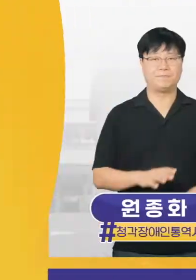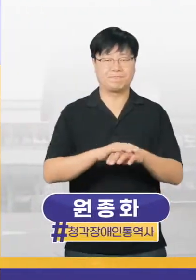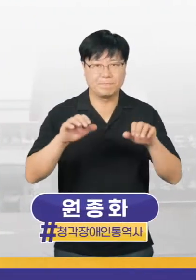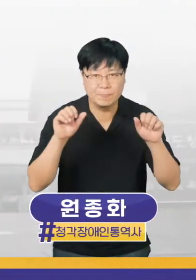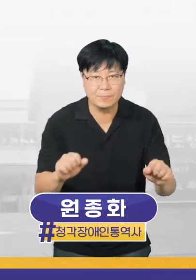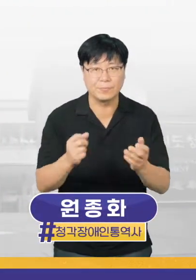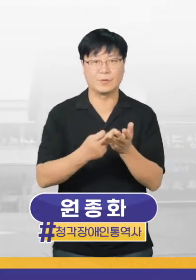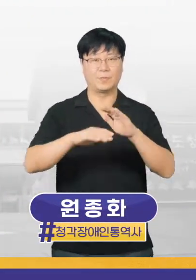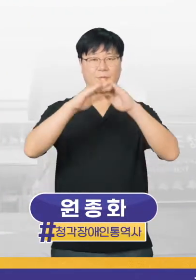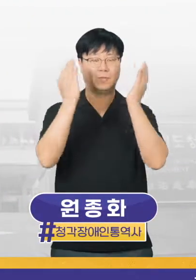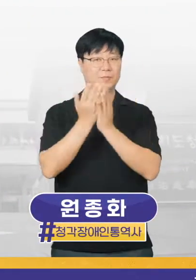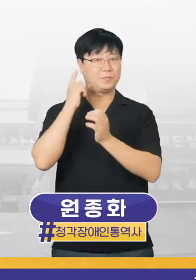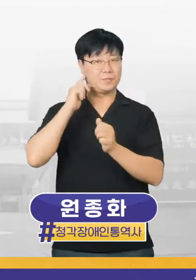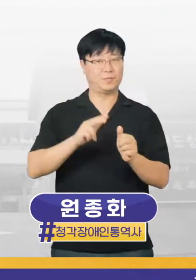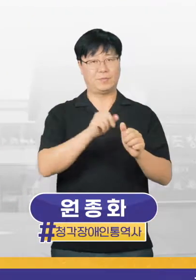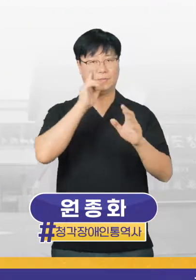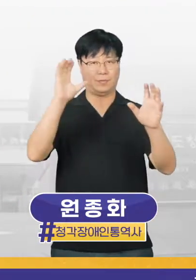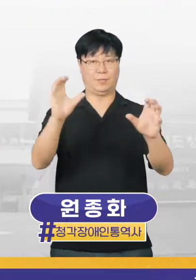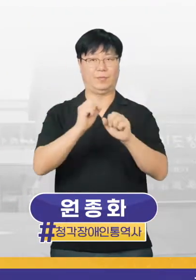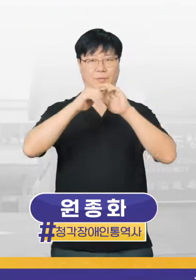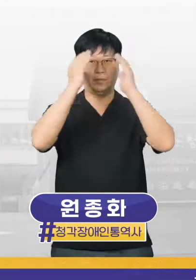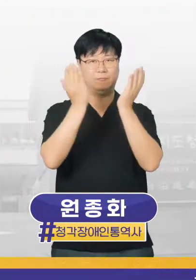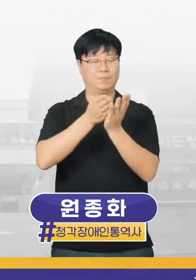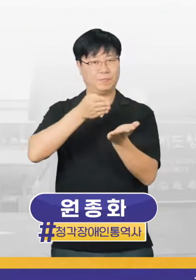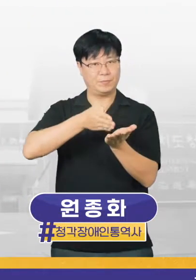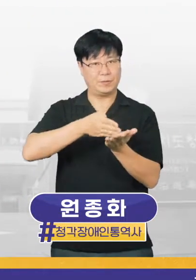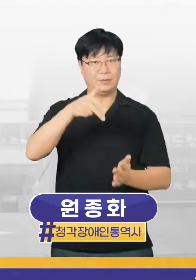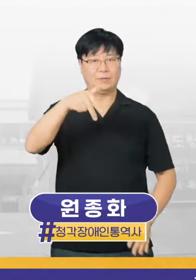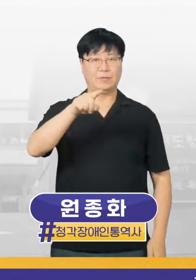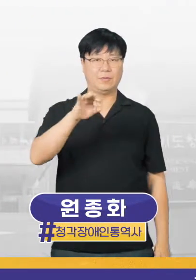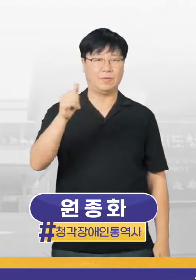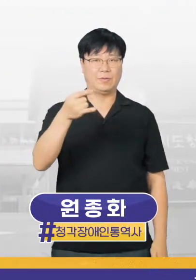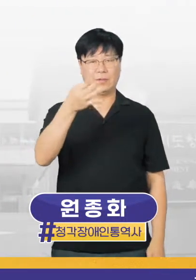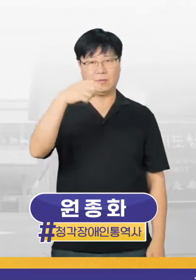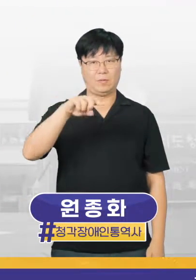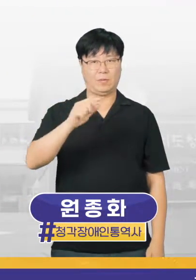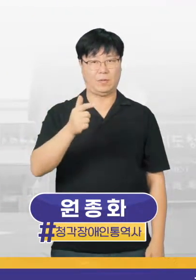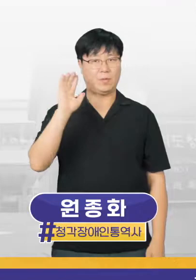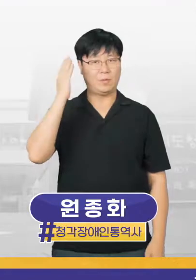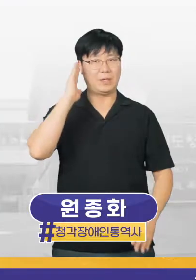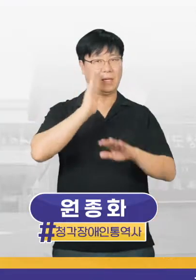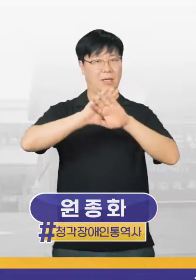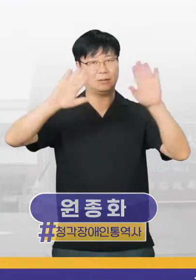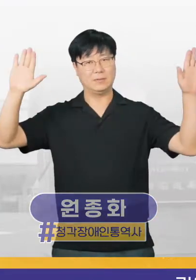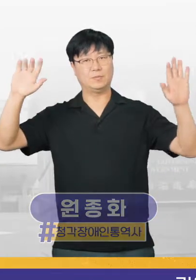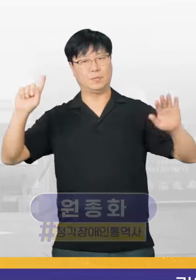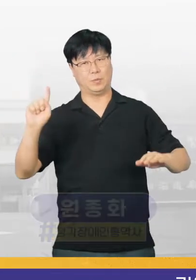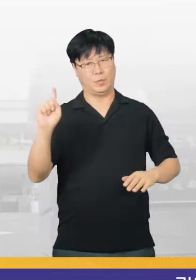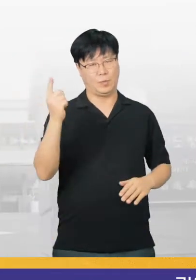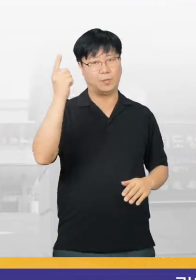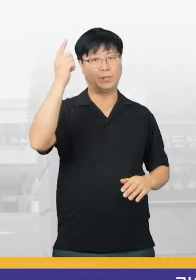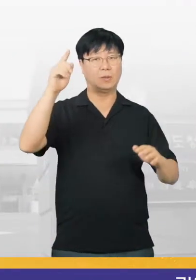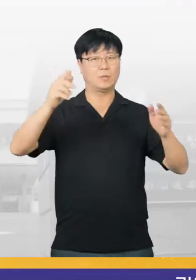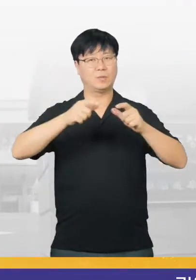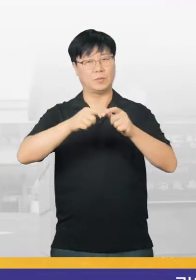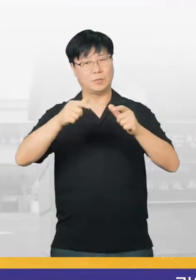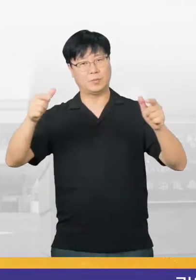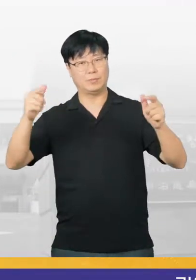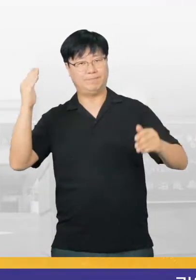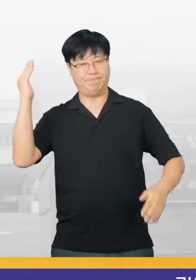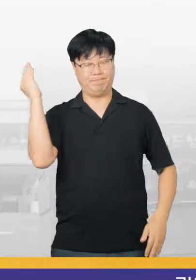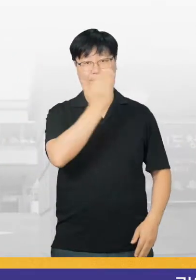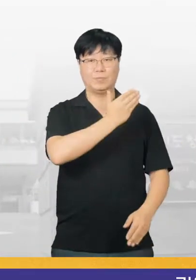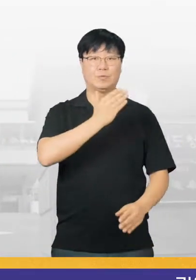안녕하세요. 제주의 모든 정보를 한눈에 몬땅뉴스의 정의원입니다. 가을 하늘이 높아지고